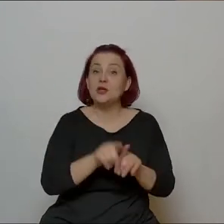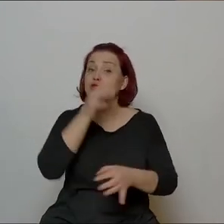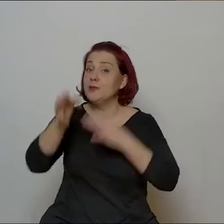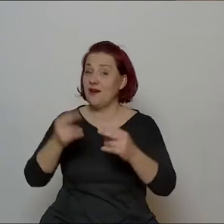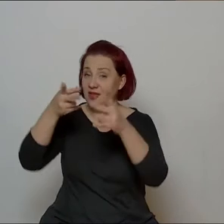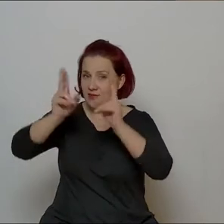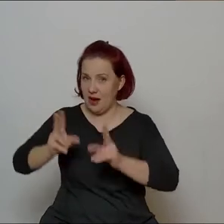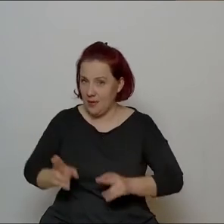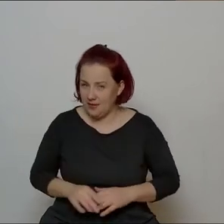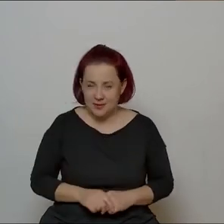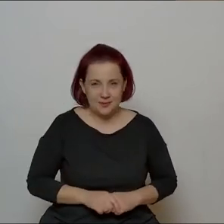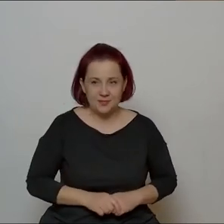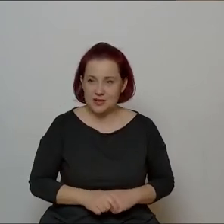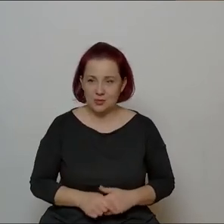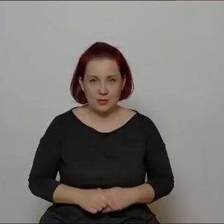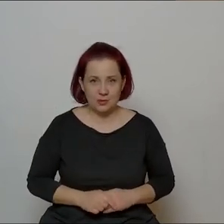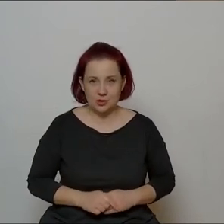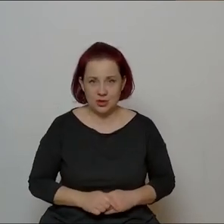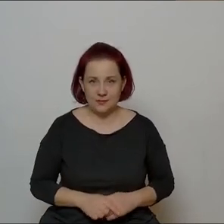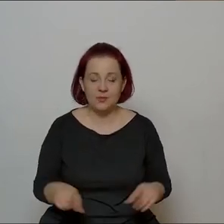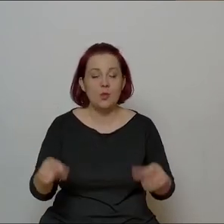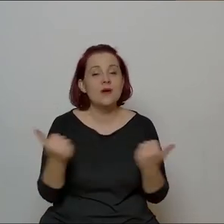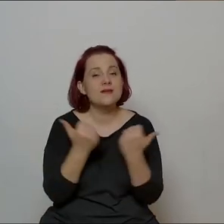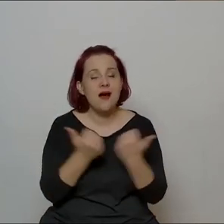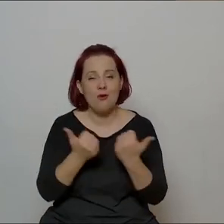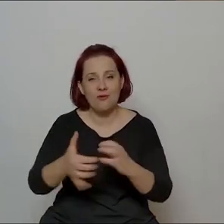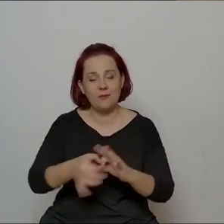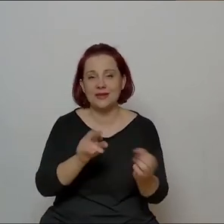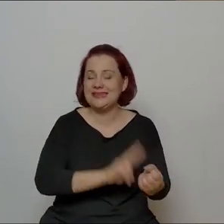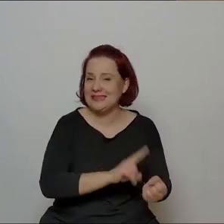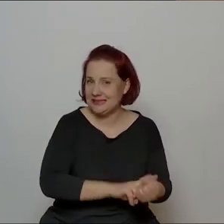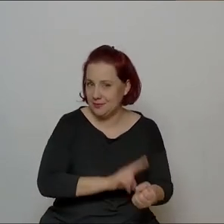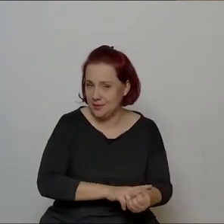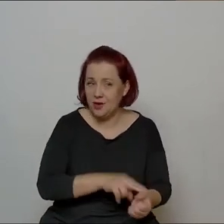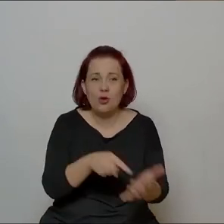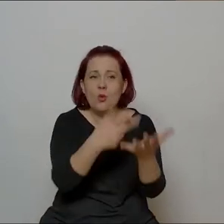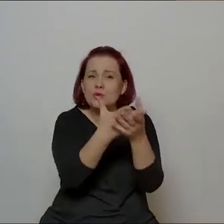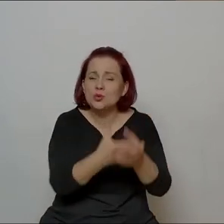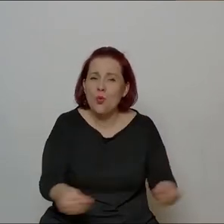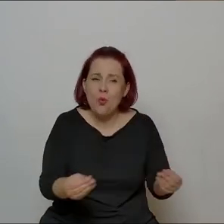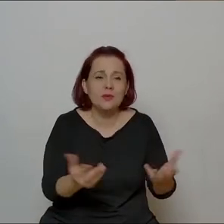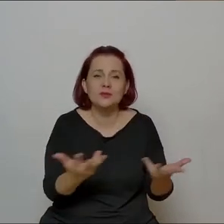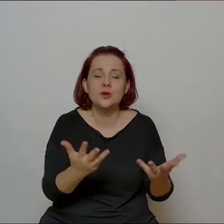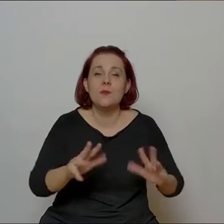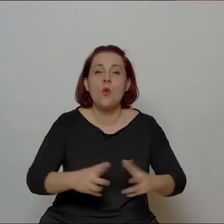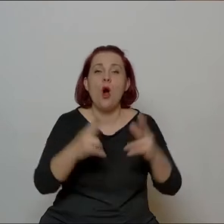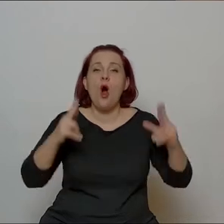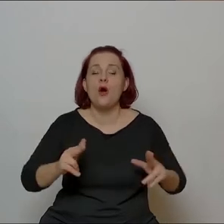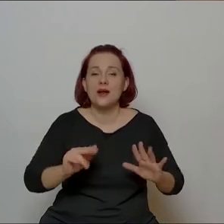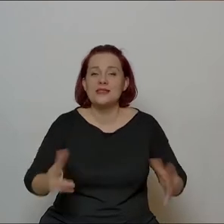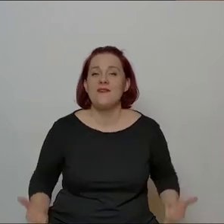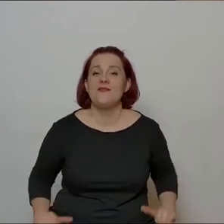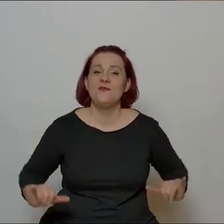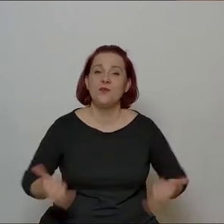którą napisała była cała na rytmie Krakowiaka, ona zaginęła w czasie Wiosny Ludów. Wysłał ją